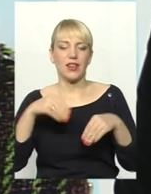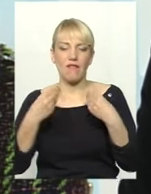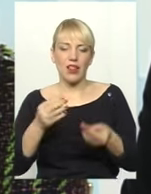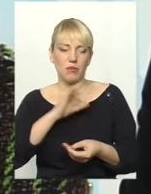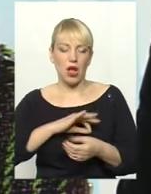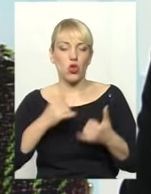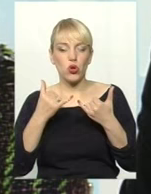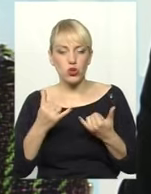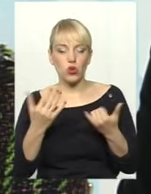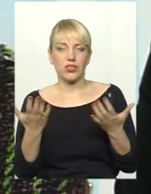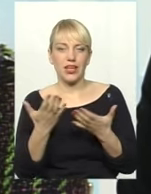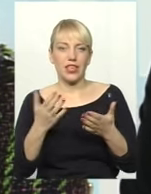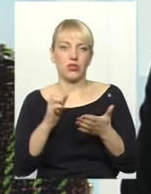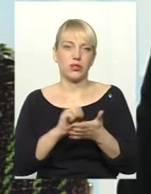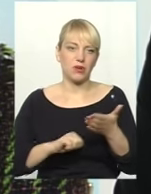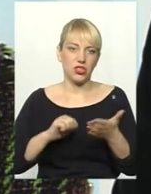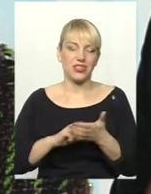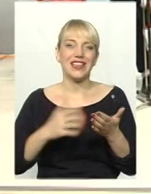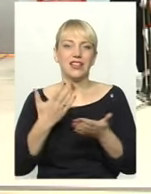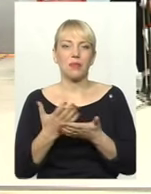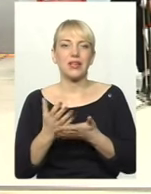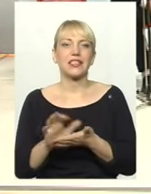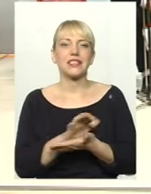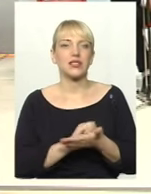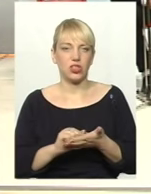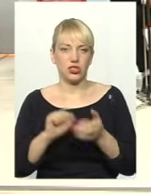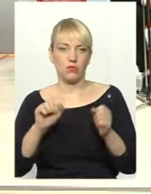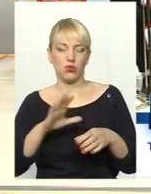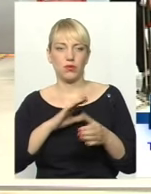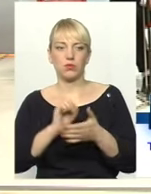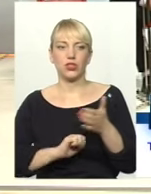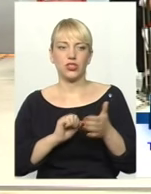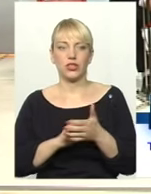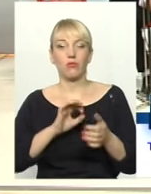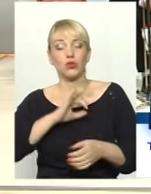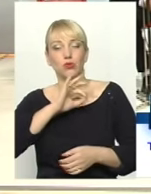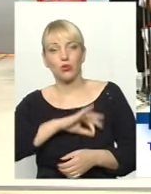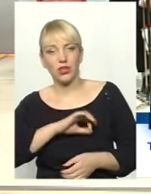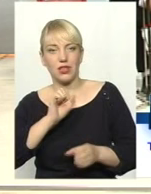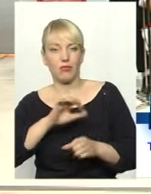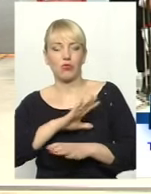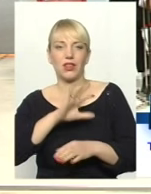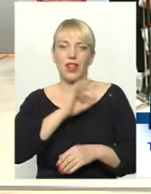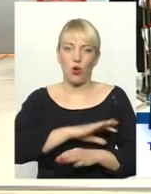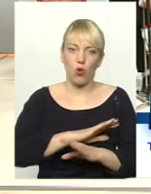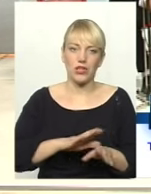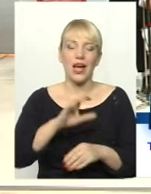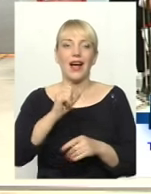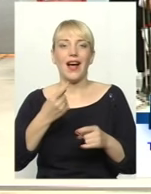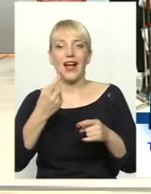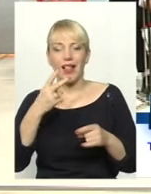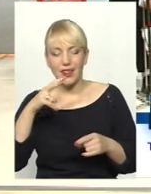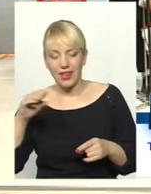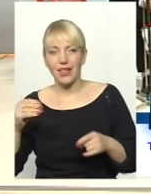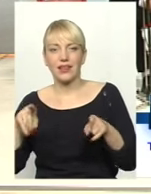якихось причин знищені. Може, це причина може бути корисна, може бути некорисна, але так відбувається. Тому